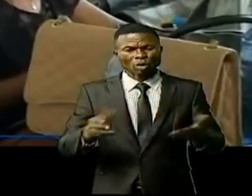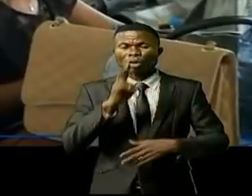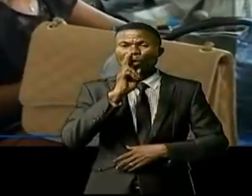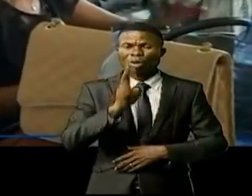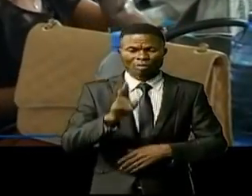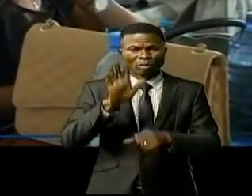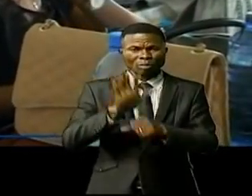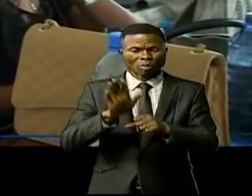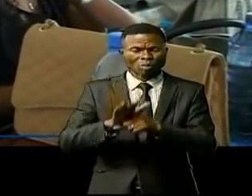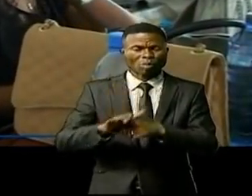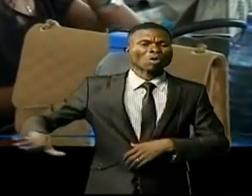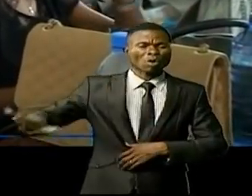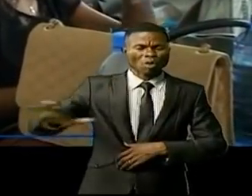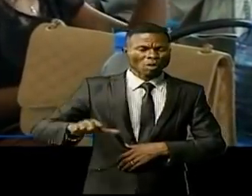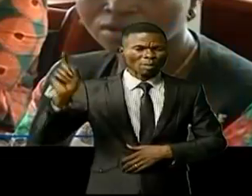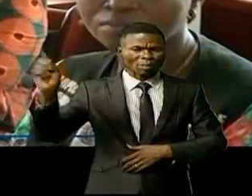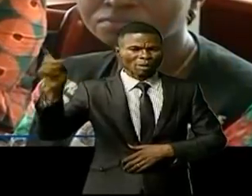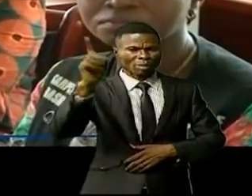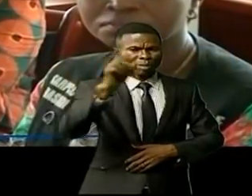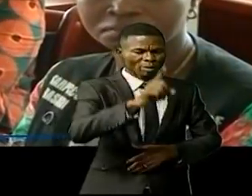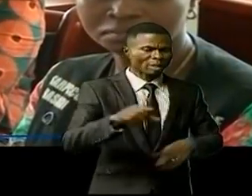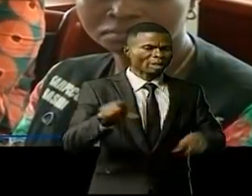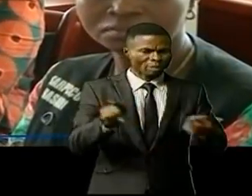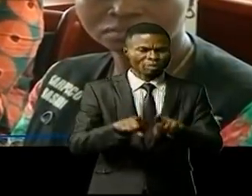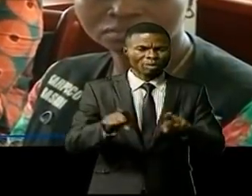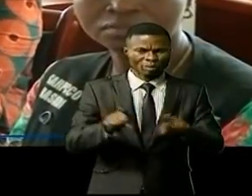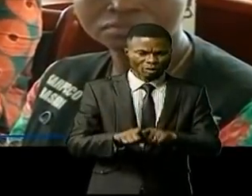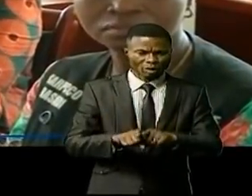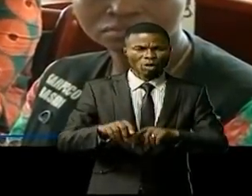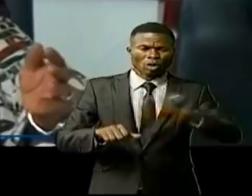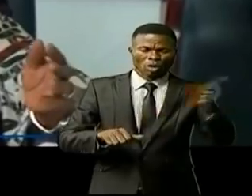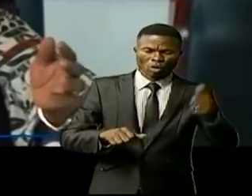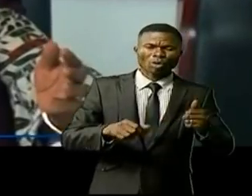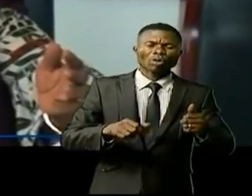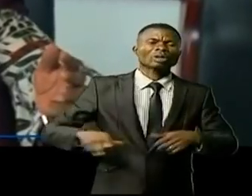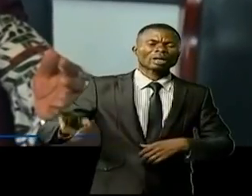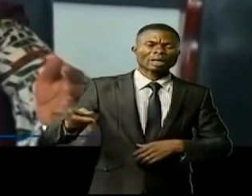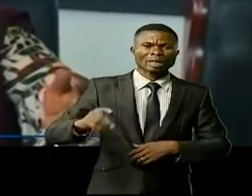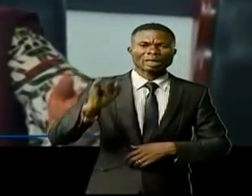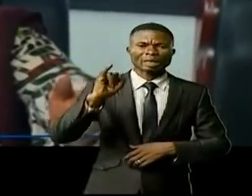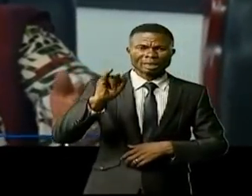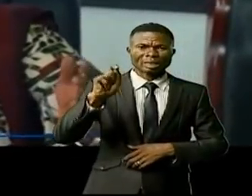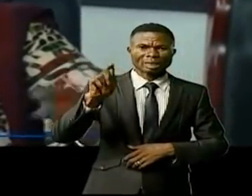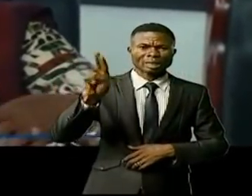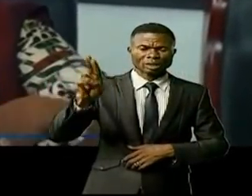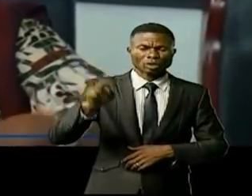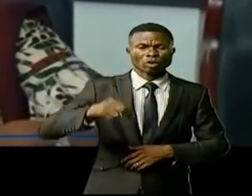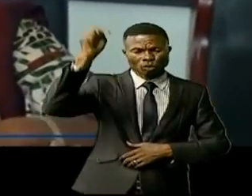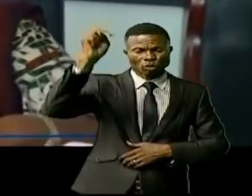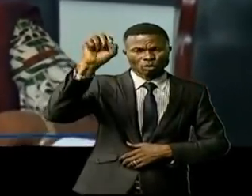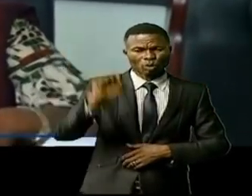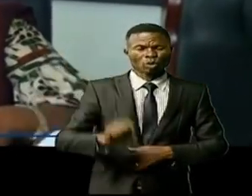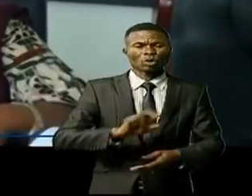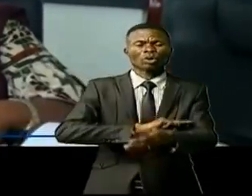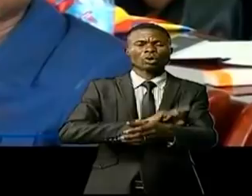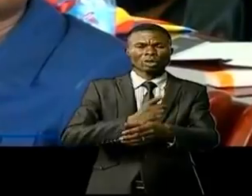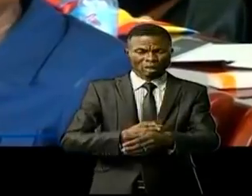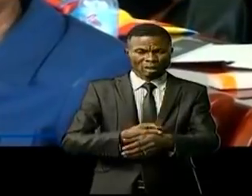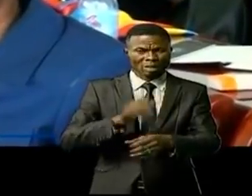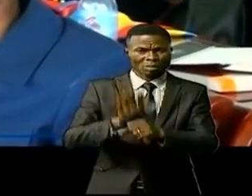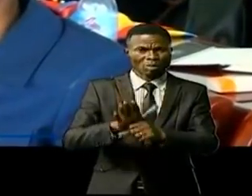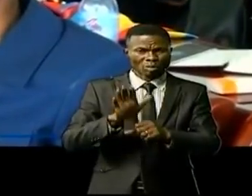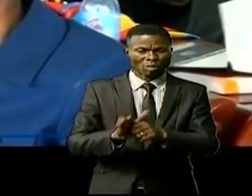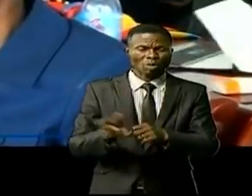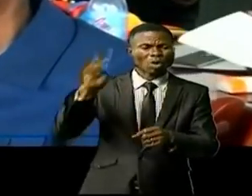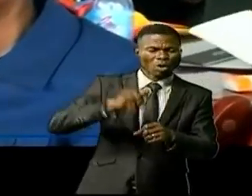les différents coins du pays restent la même dans certains coins comme à Litori, au nord et sud Kivu. Il y a beaucoup